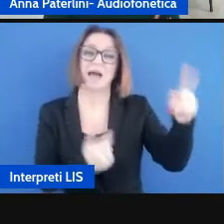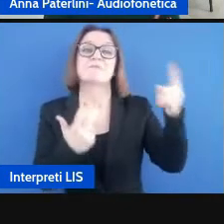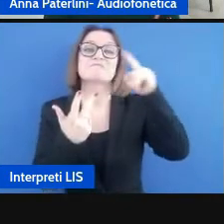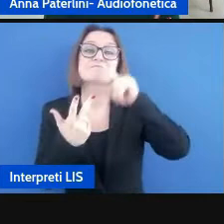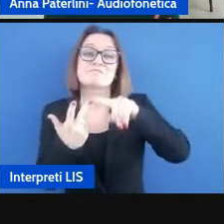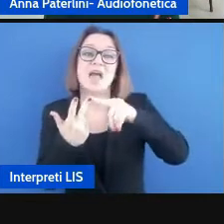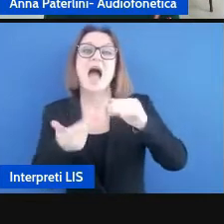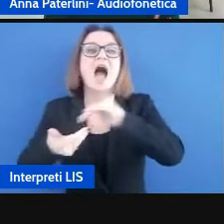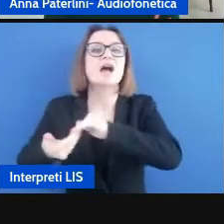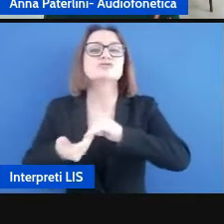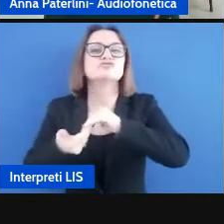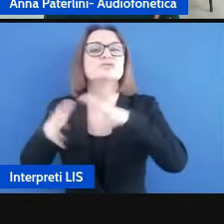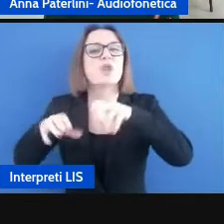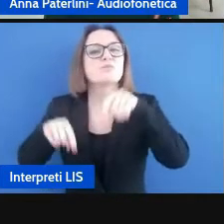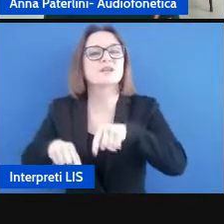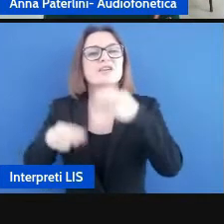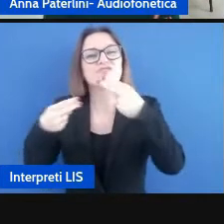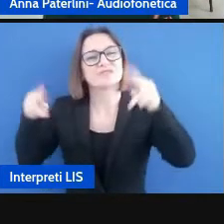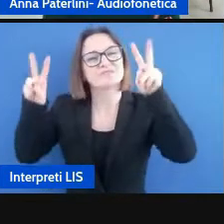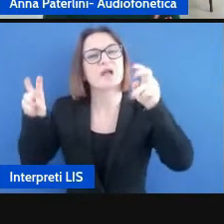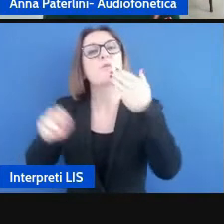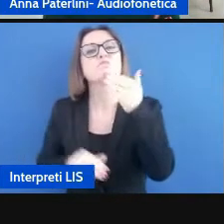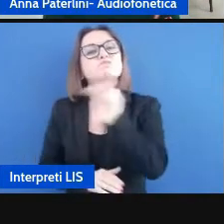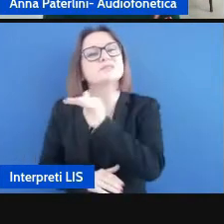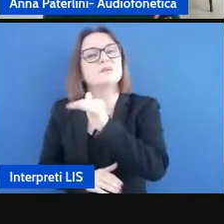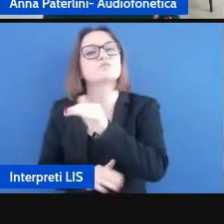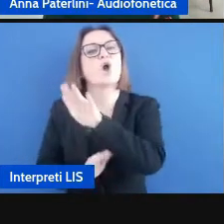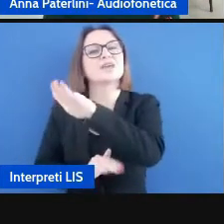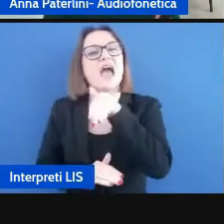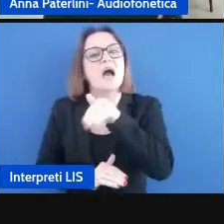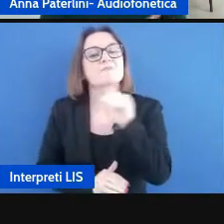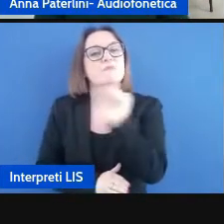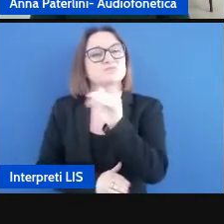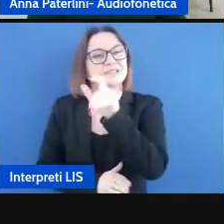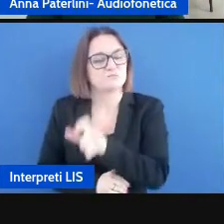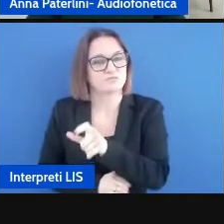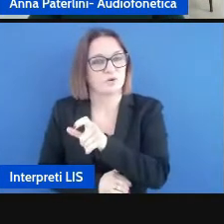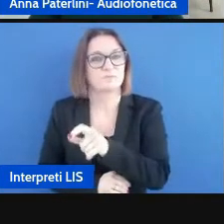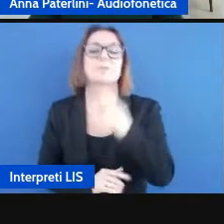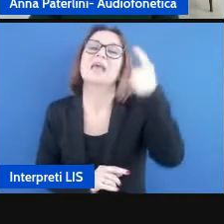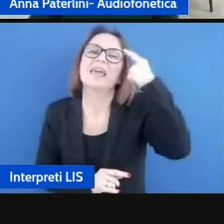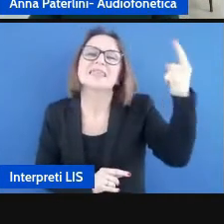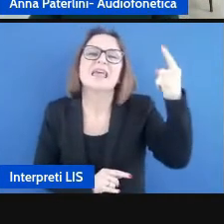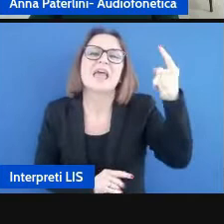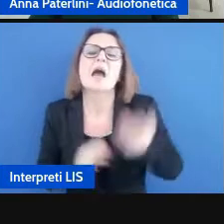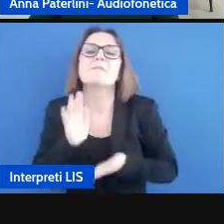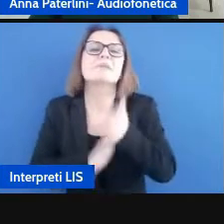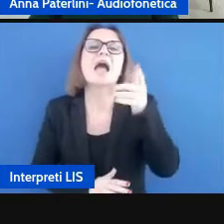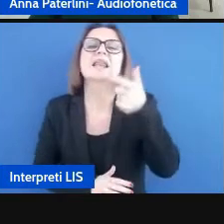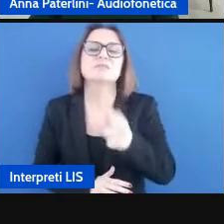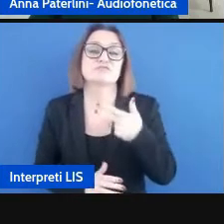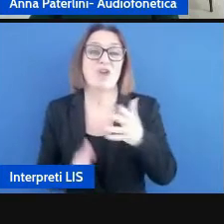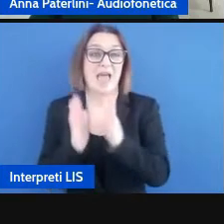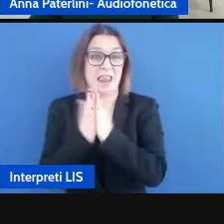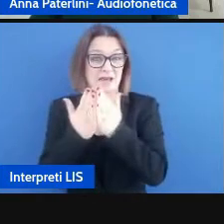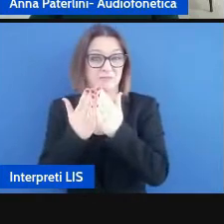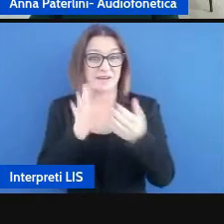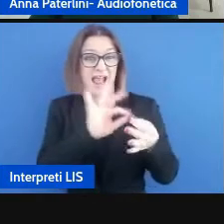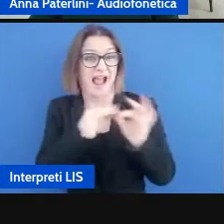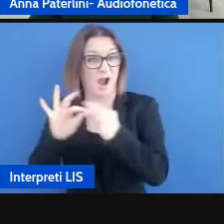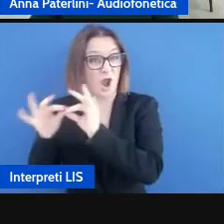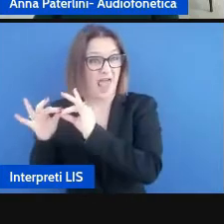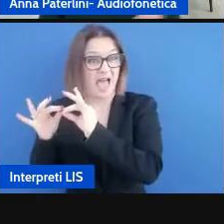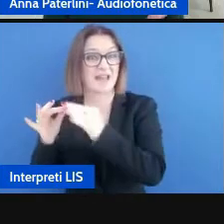'associazione bresciana bimbo chiama bimbo l'idea è partita dalla pubblicazione di una collana di libri per bimbi